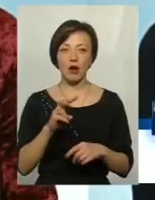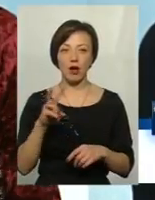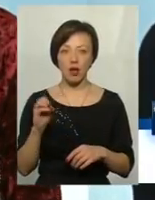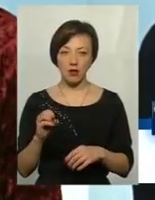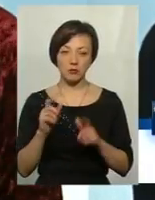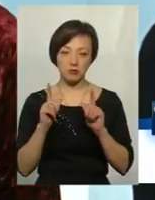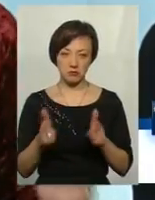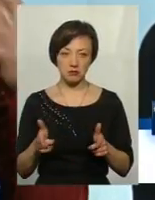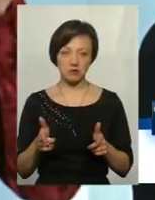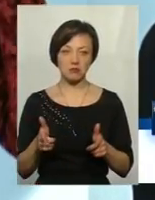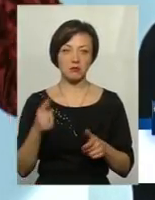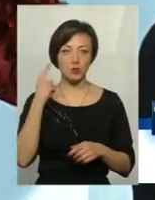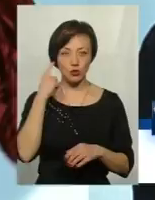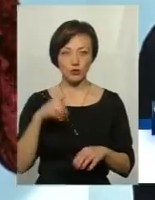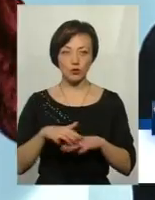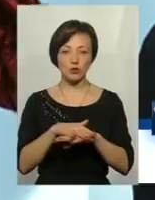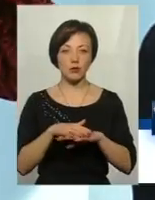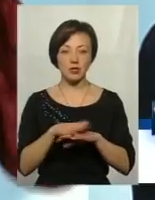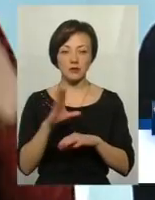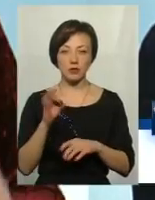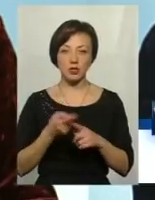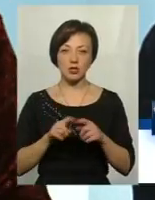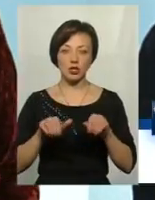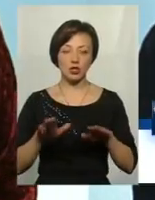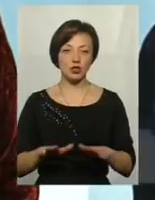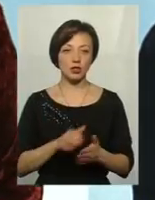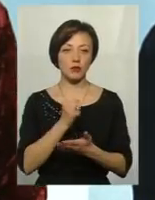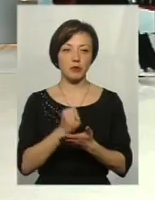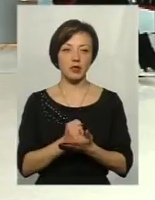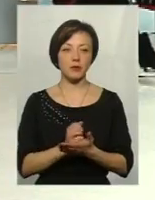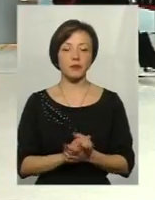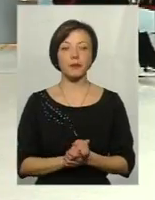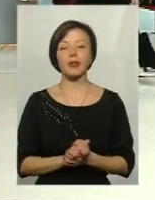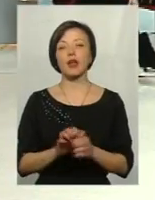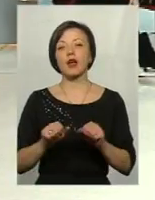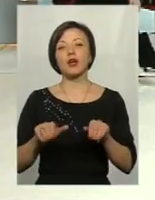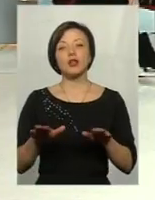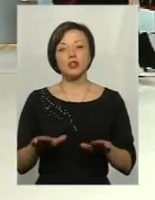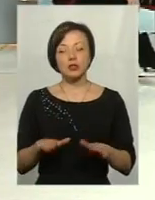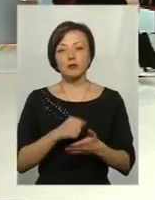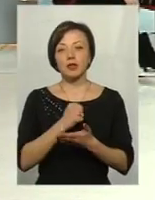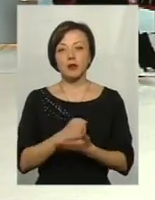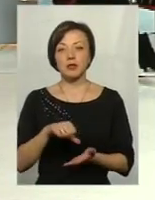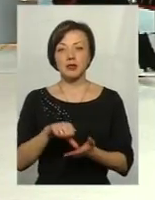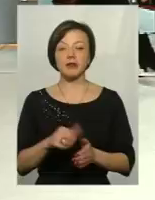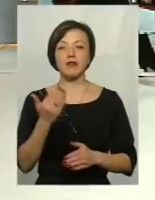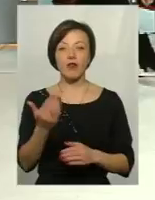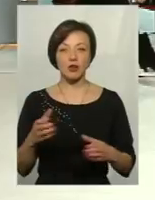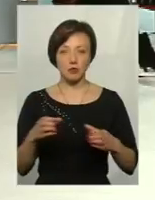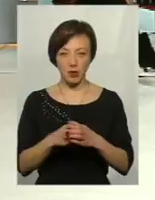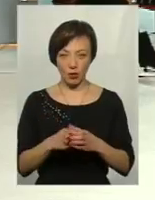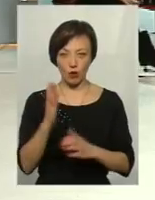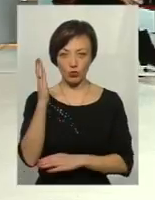пішов на це, він почув суспільство, і це рішення прийнято. Рішення, яке ухвалили представники вашої фракції,